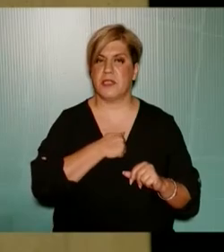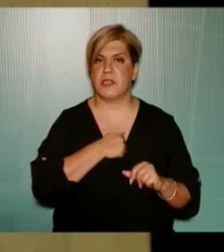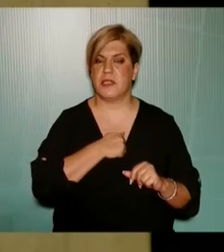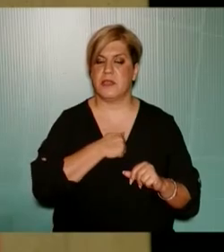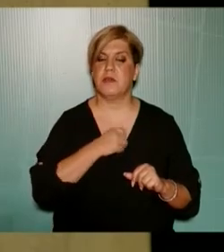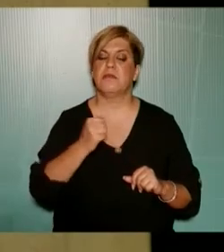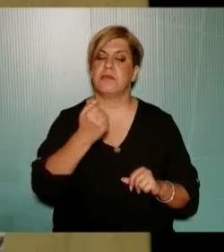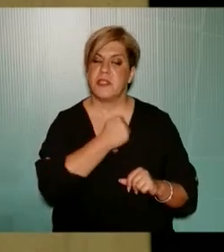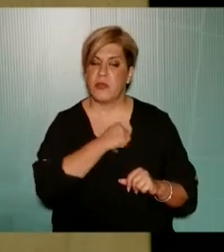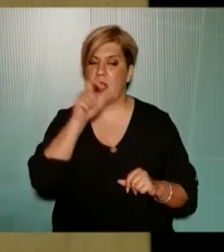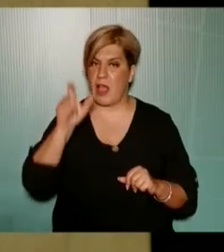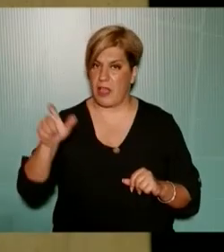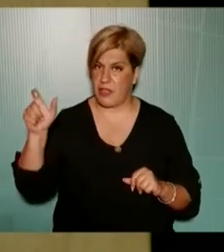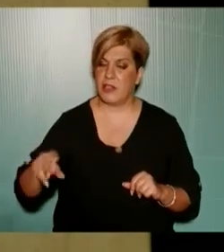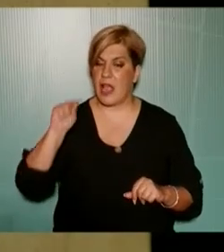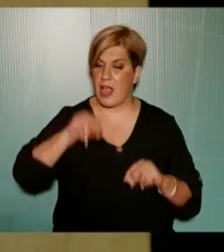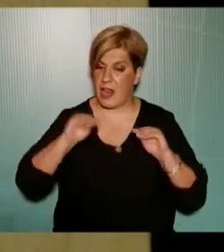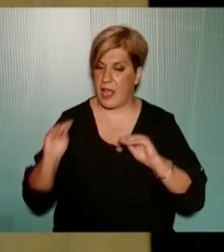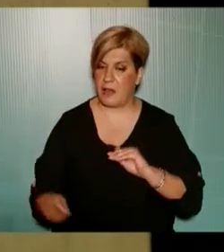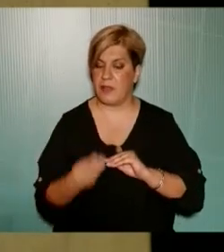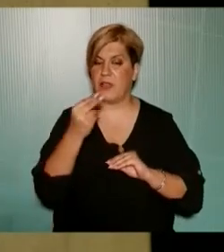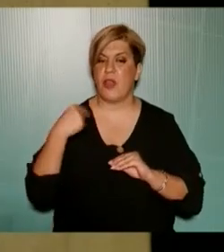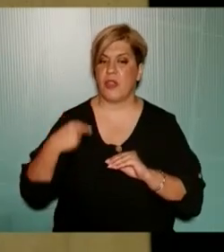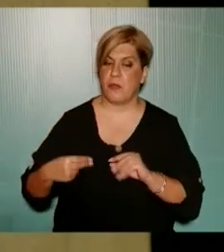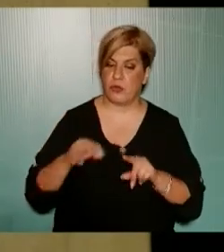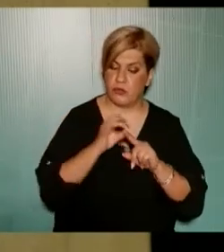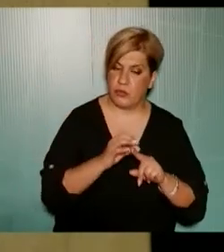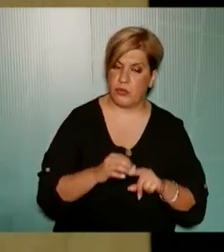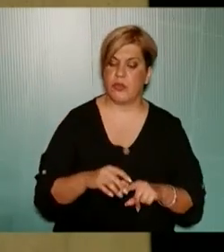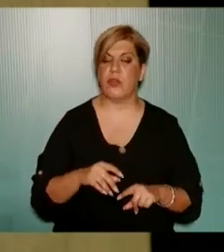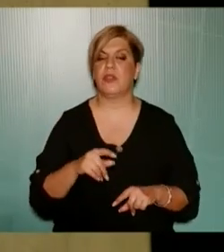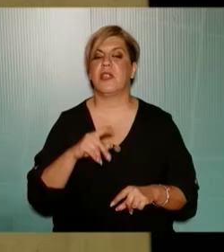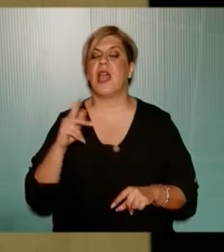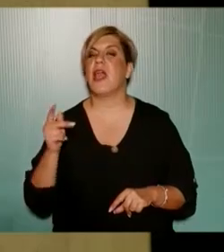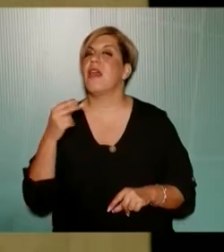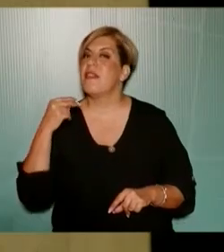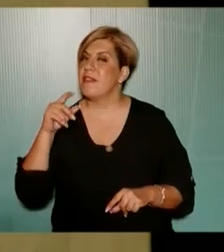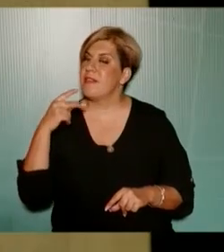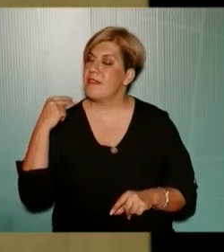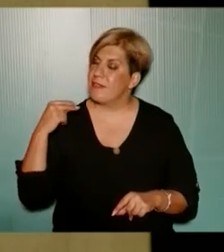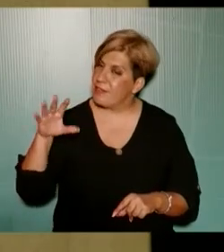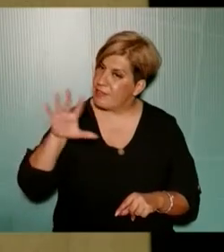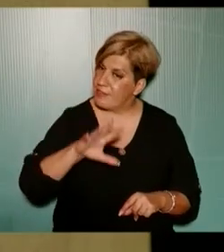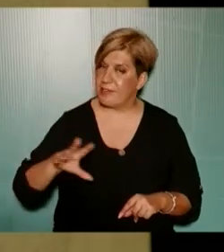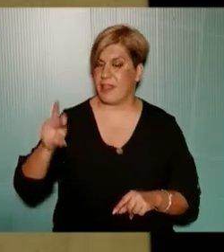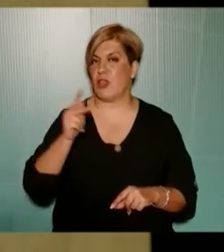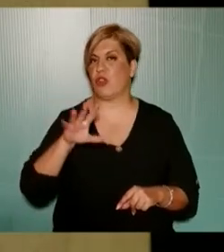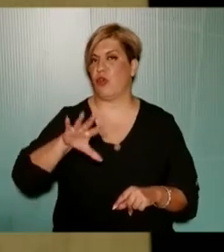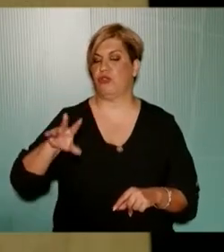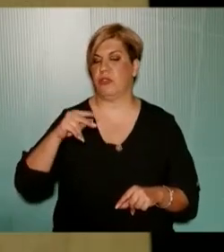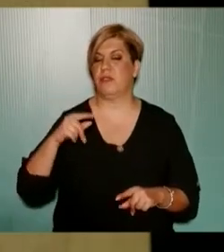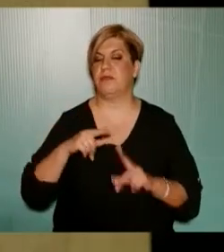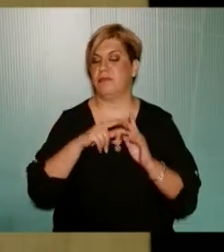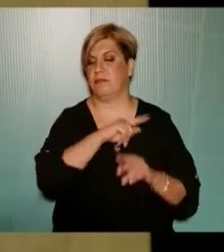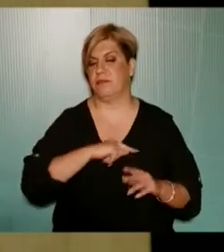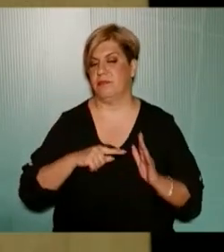παράταξη πιστεύουμε ότι ο κάθε εκλεγμένος και ο Δημοτικός Σύμβουλος και ο Διαμερισματικός εκπροσωπεί τη δίκηση και την παράταξη από